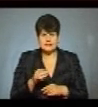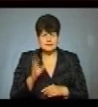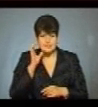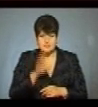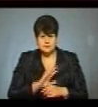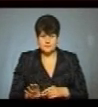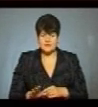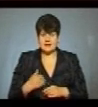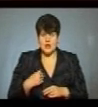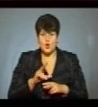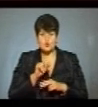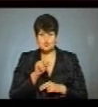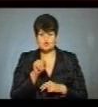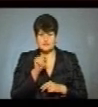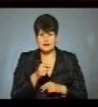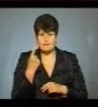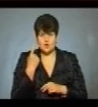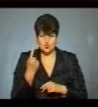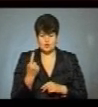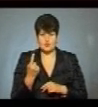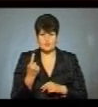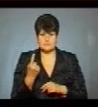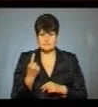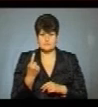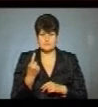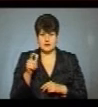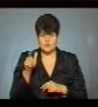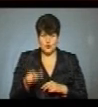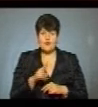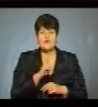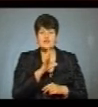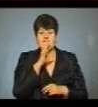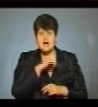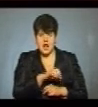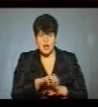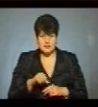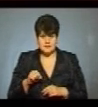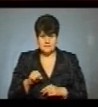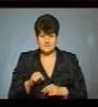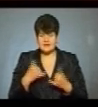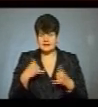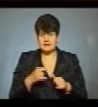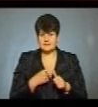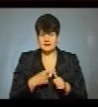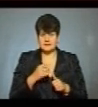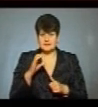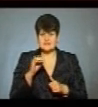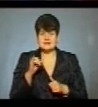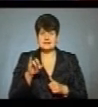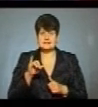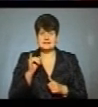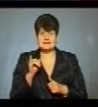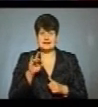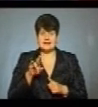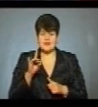І я озвучував там одного з героїв, кого вона вкрала. Таке дивне ім'я, але «Сіар» називається.